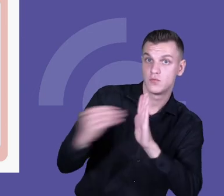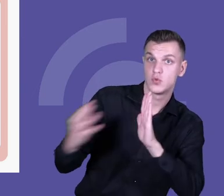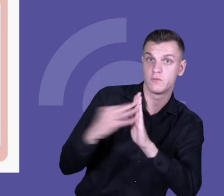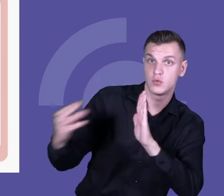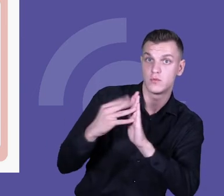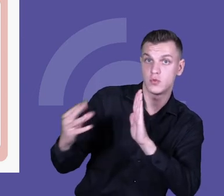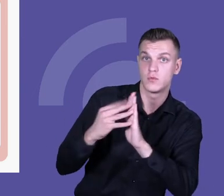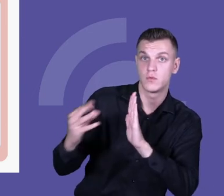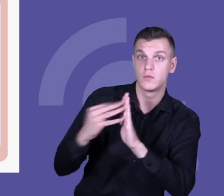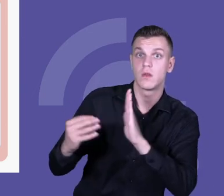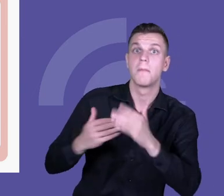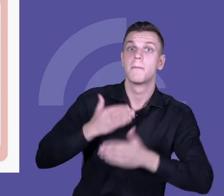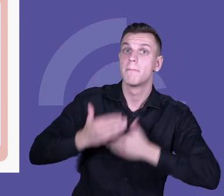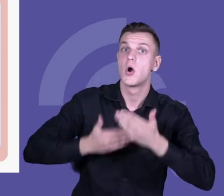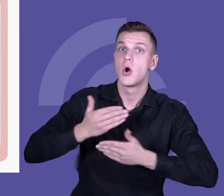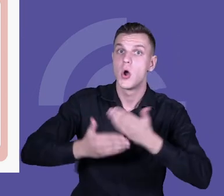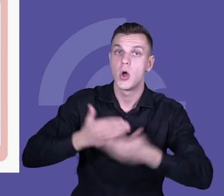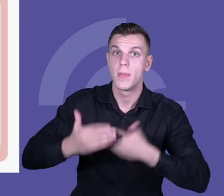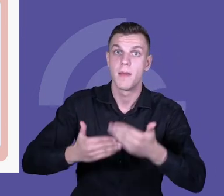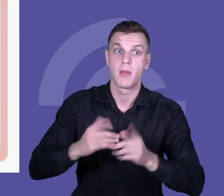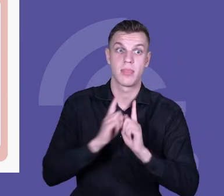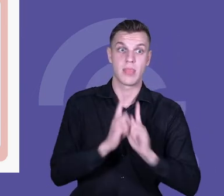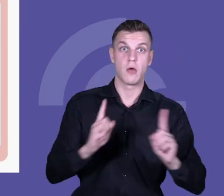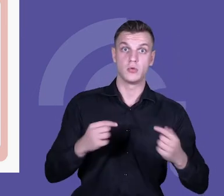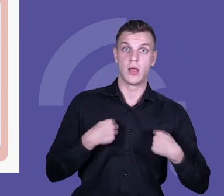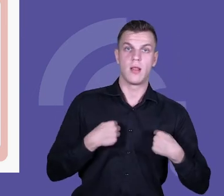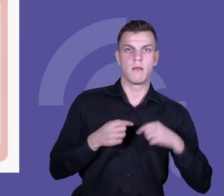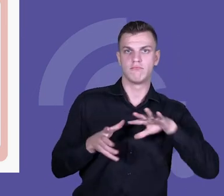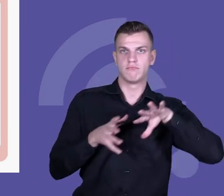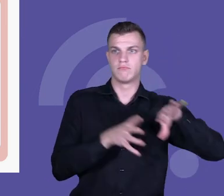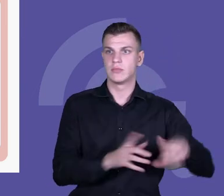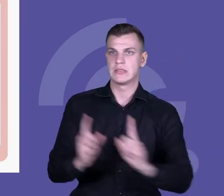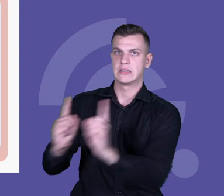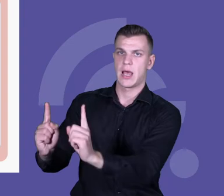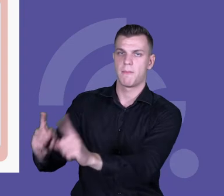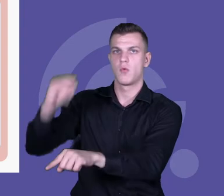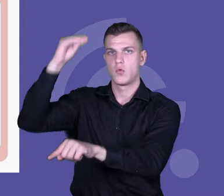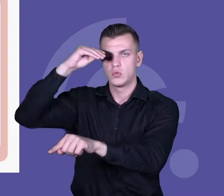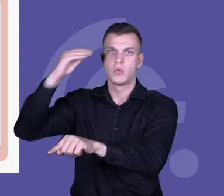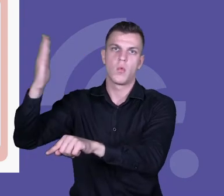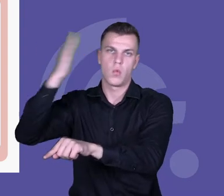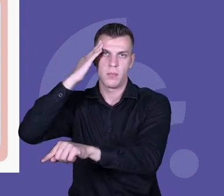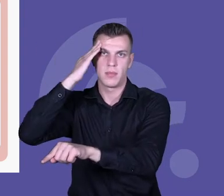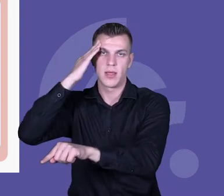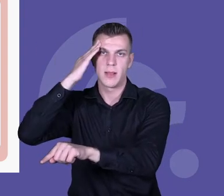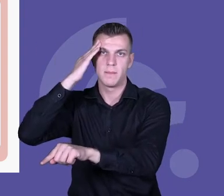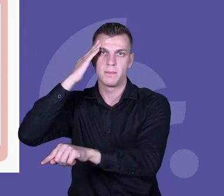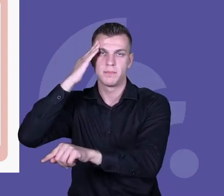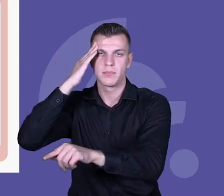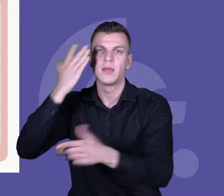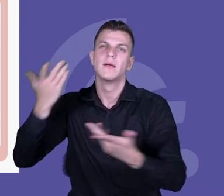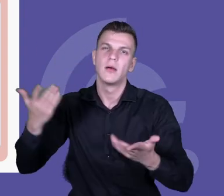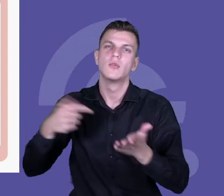w którym nauczyciel oddaje pole w zupełności uczniowi, uczniowie pracują samodzielnie. Tutaj na przykładzie krytycznego myślenia, analizy tekstu